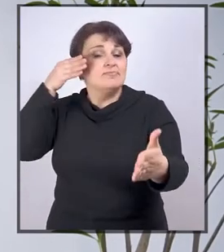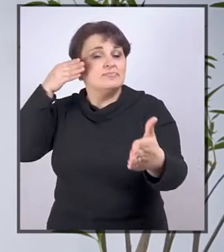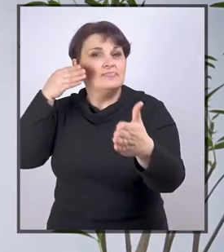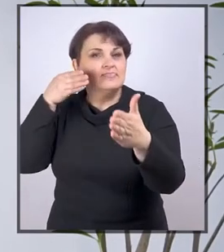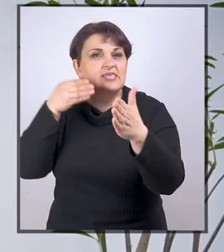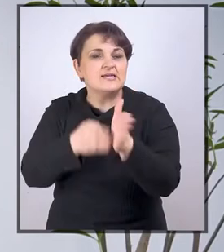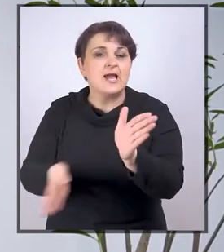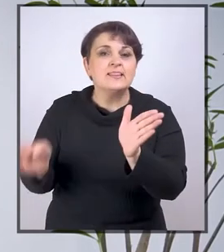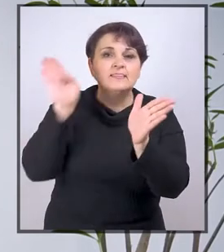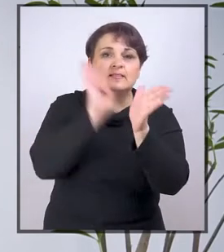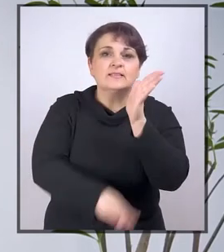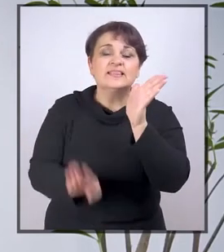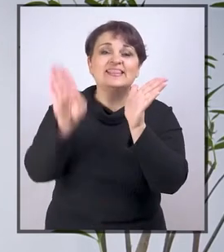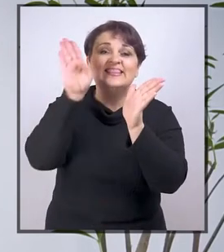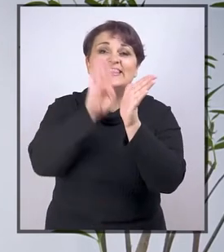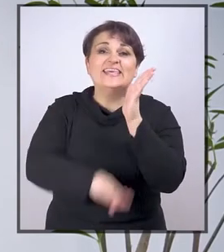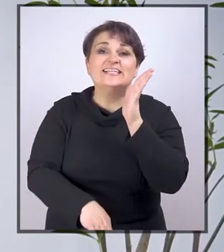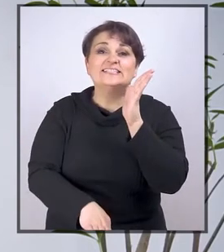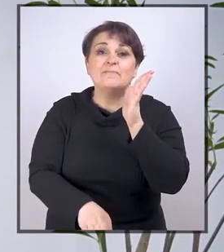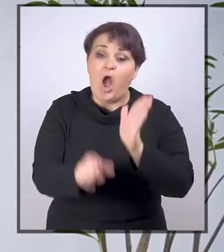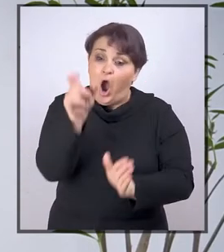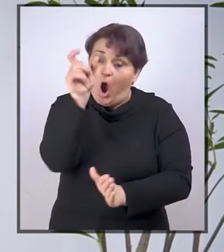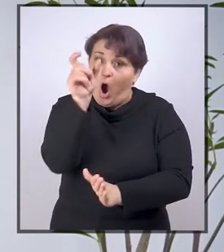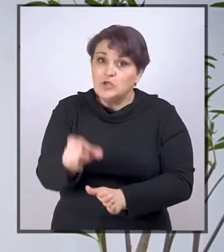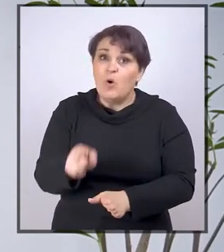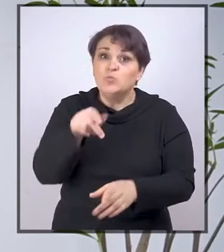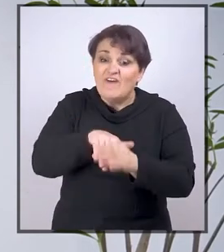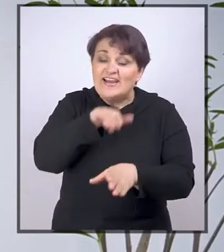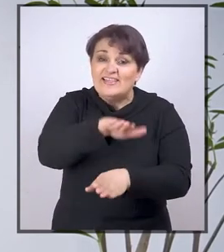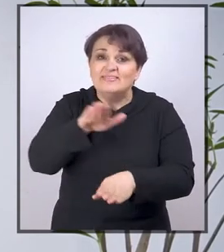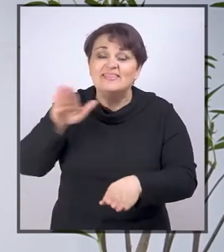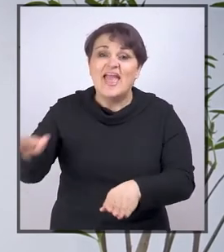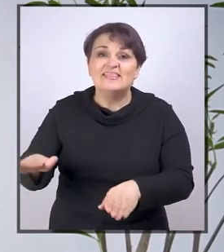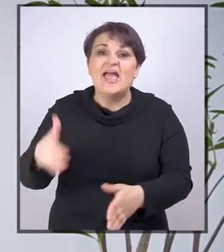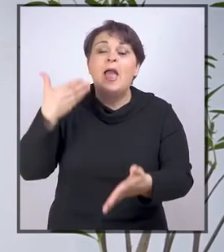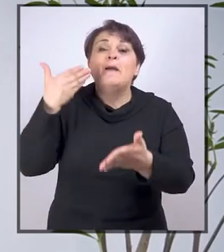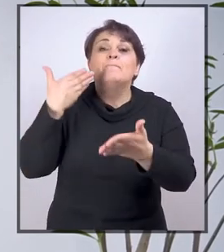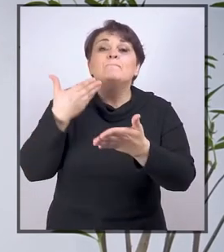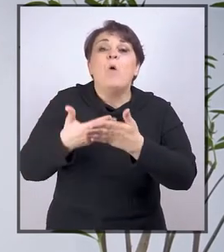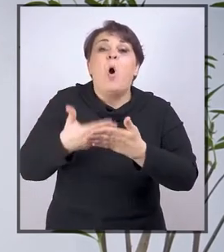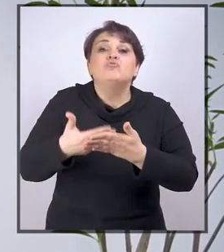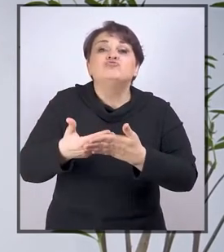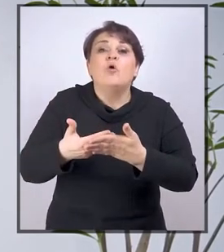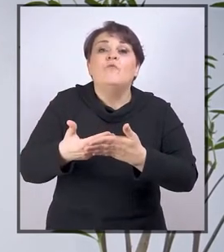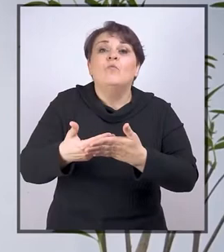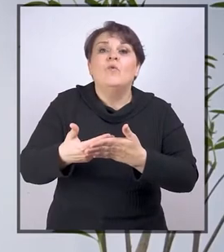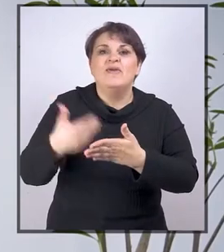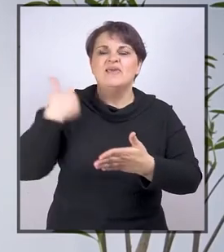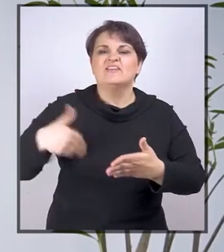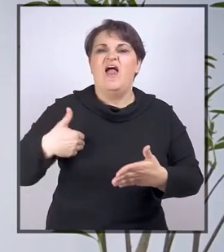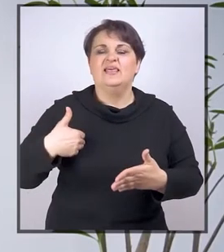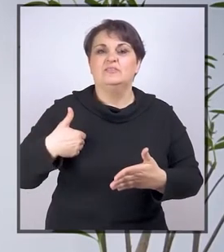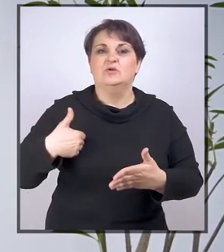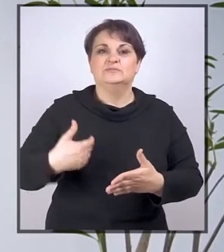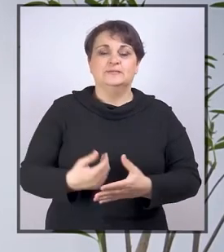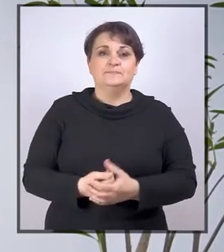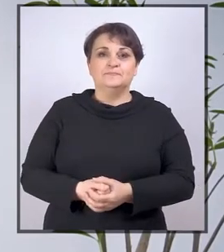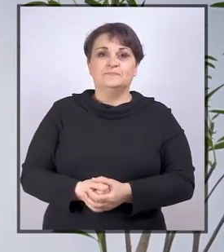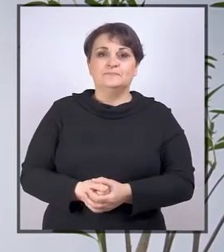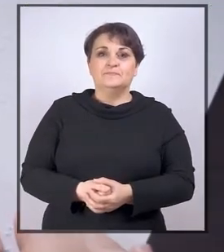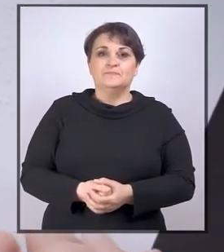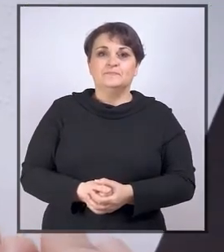prava i direktnu diskriminaciju osobe, odnosno djeteta, na osnovu